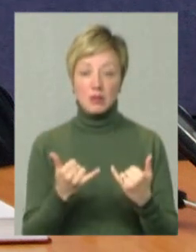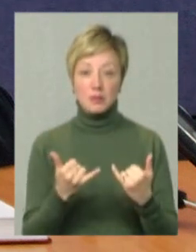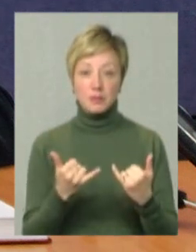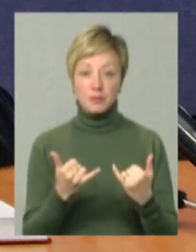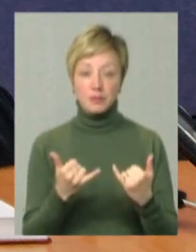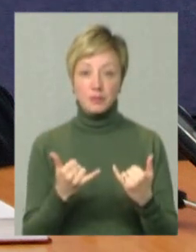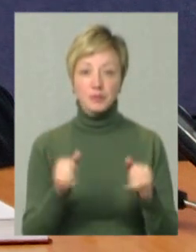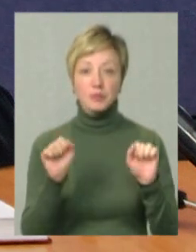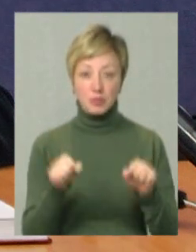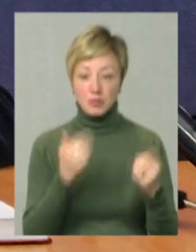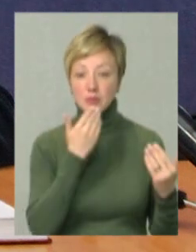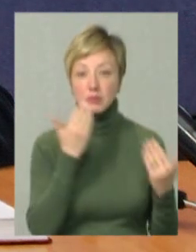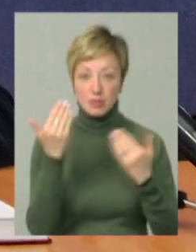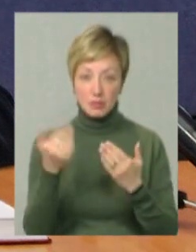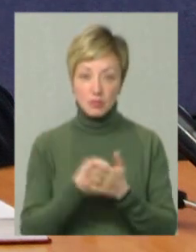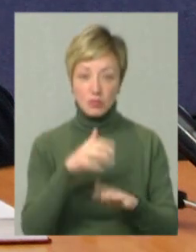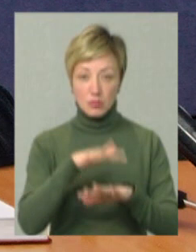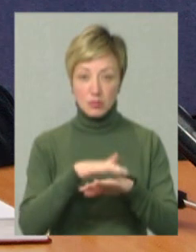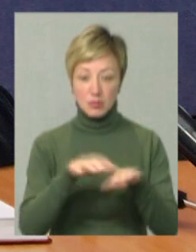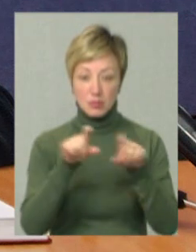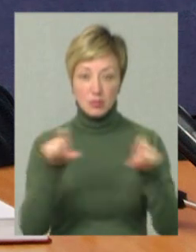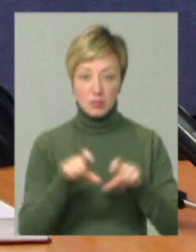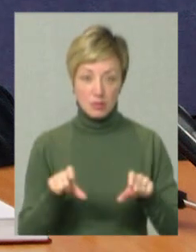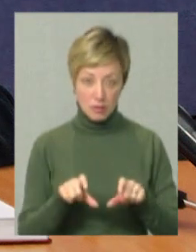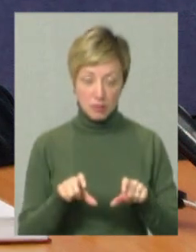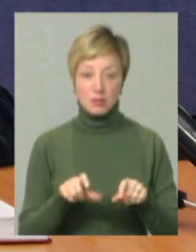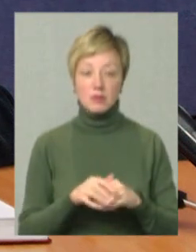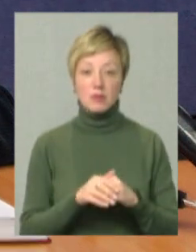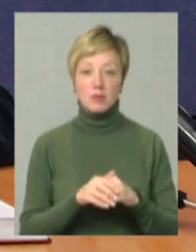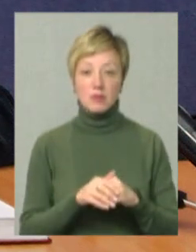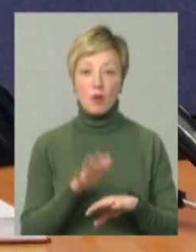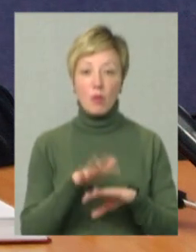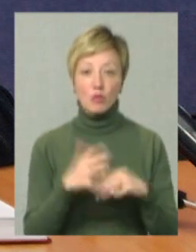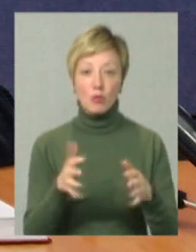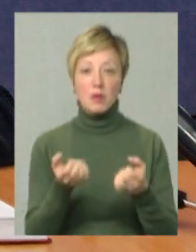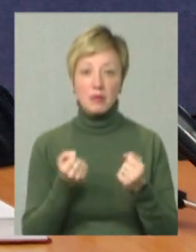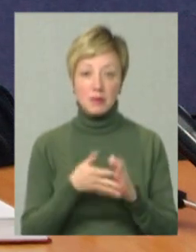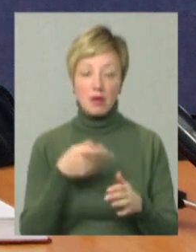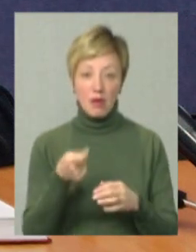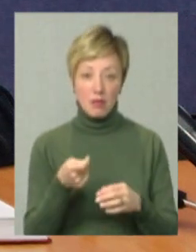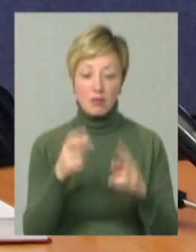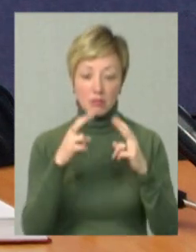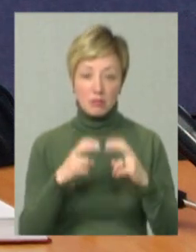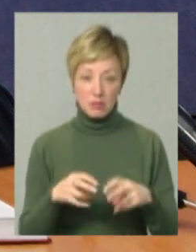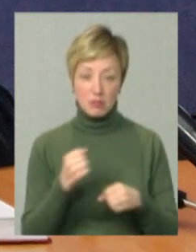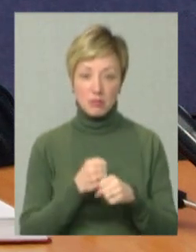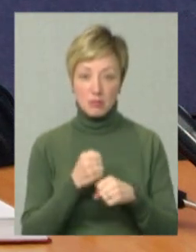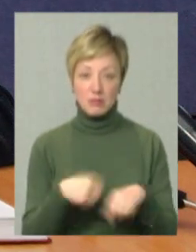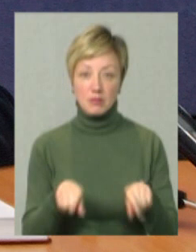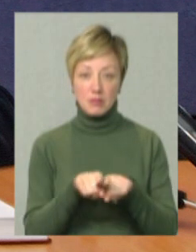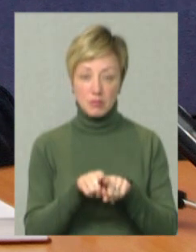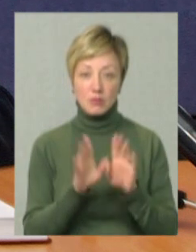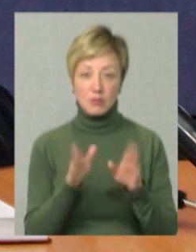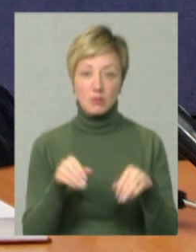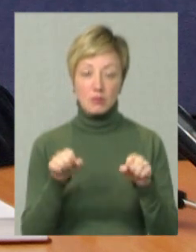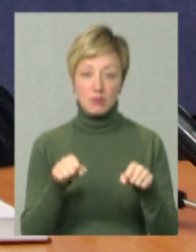зараз можна звертатись до банківських установ. Банки вже приймають заявки, опрацьовують їх. І таким